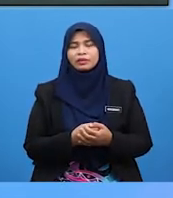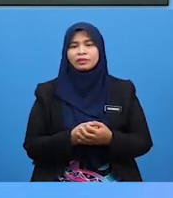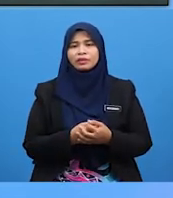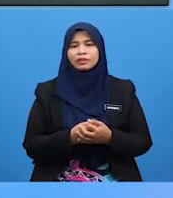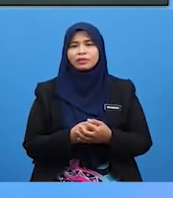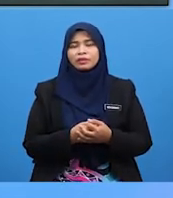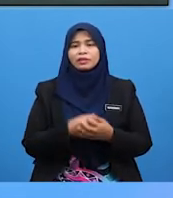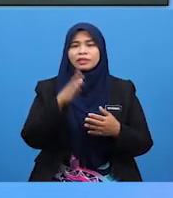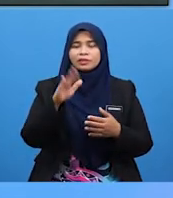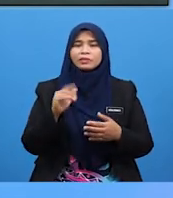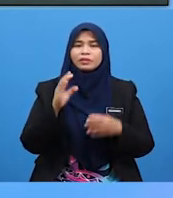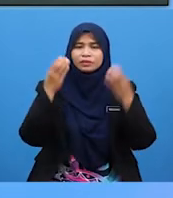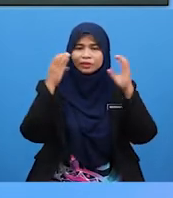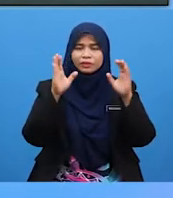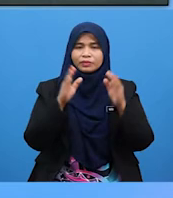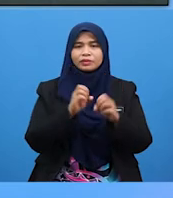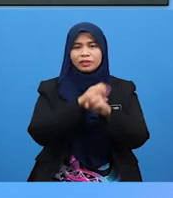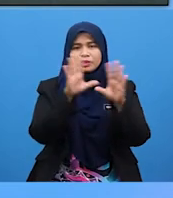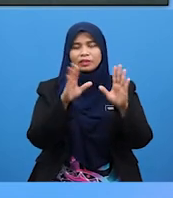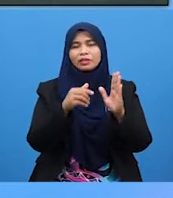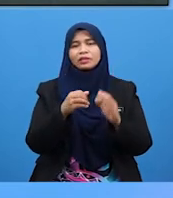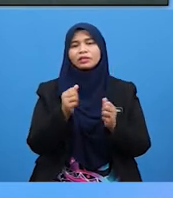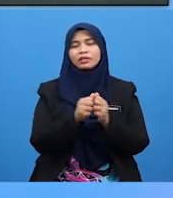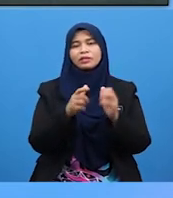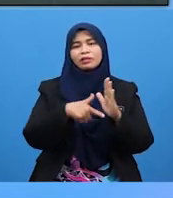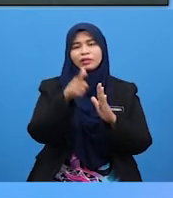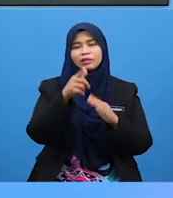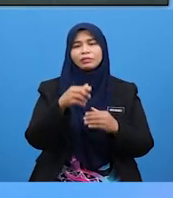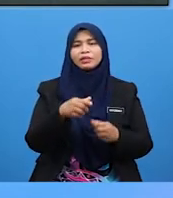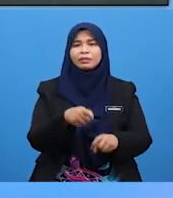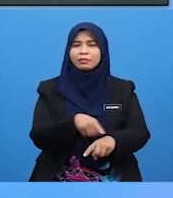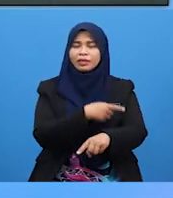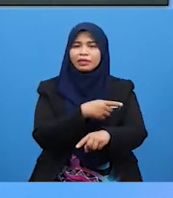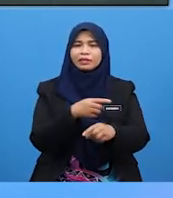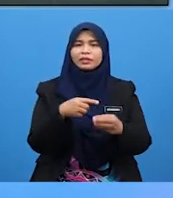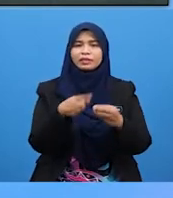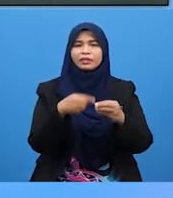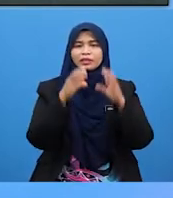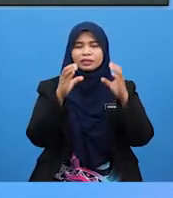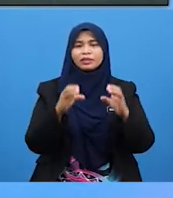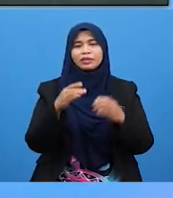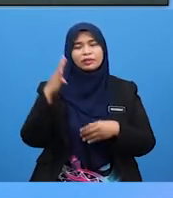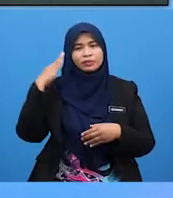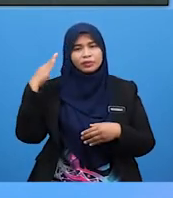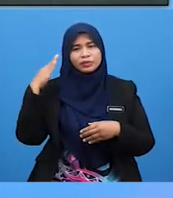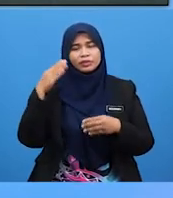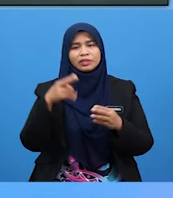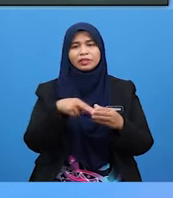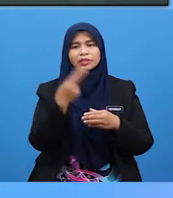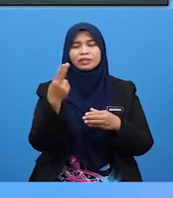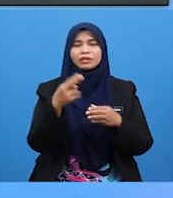Sebelum cikgu terangkan dengan lebih lanjut Tentang cara bunyi dihasilkan